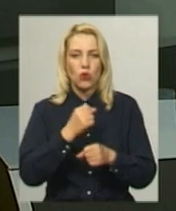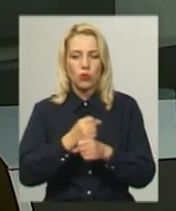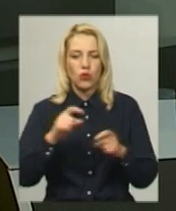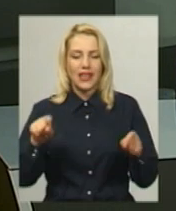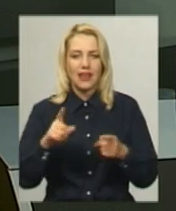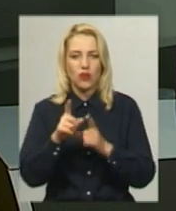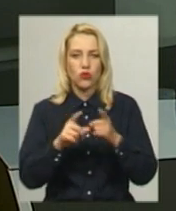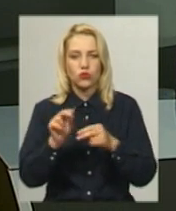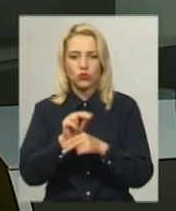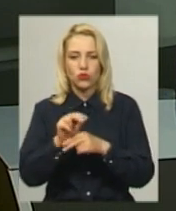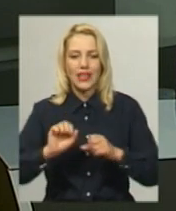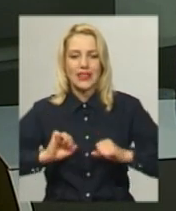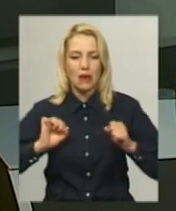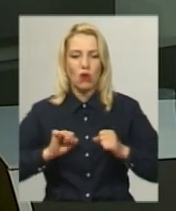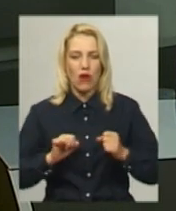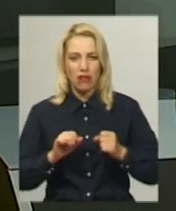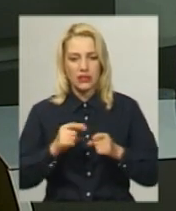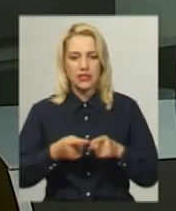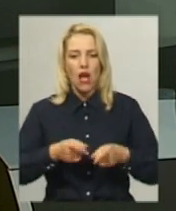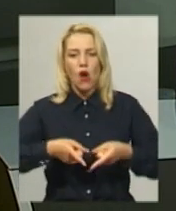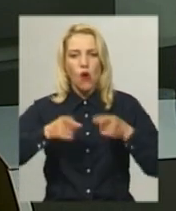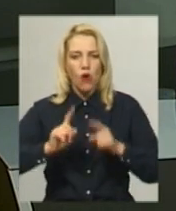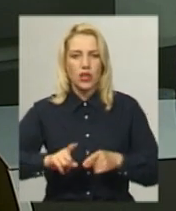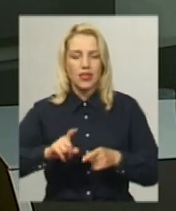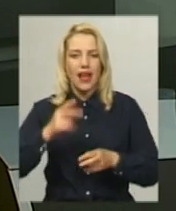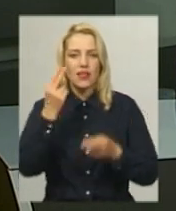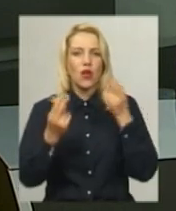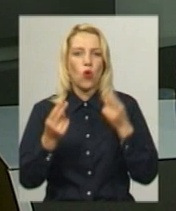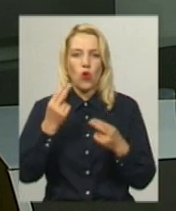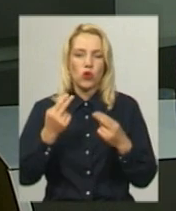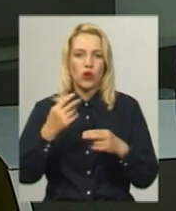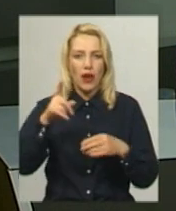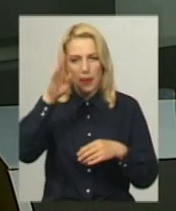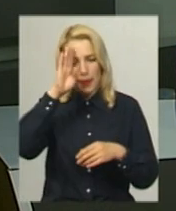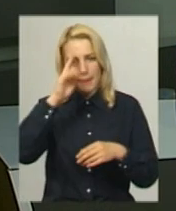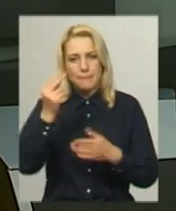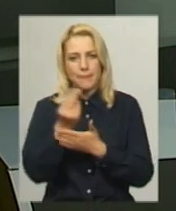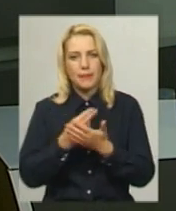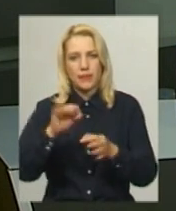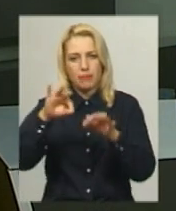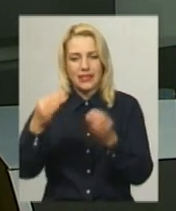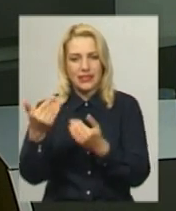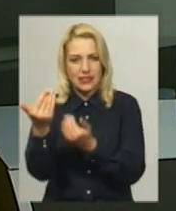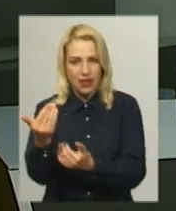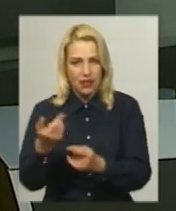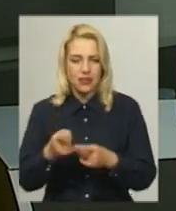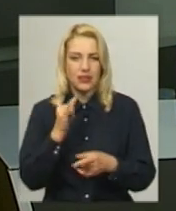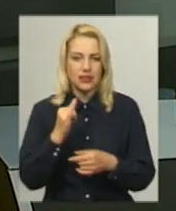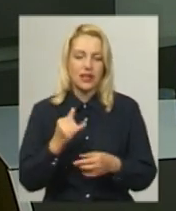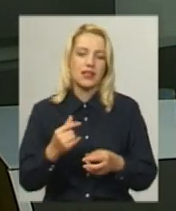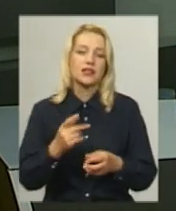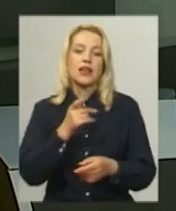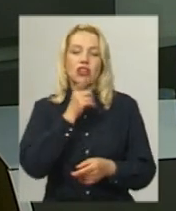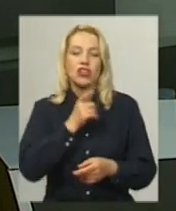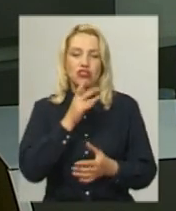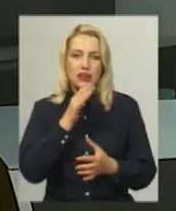намагалися дотриматися оригінальної кольорової гами митця і використовувати нові технології. На часі питання про реконструкції